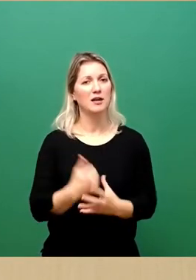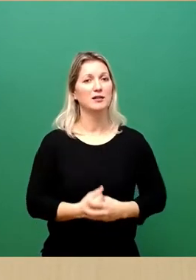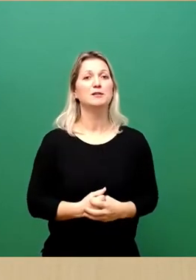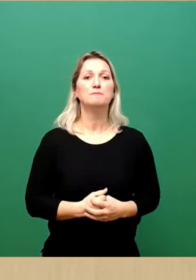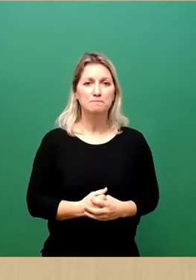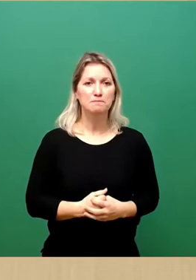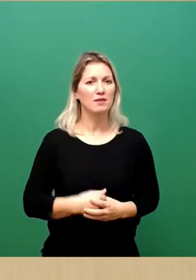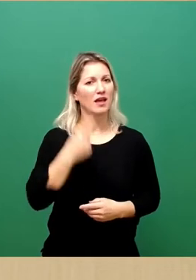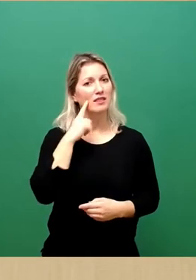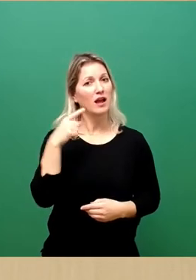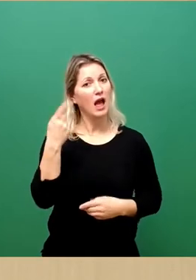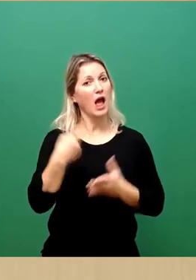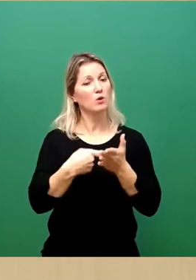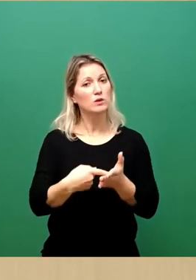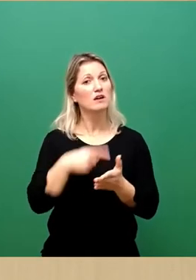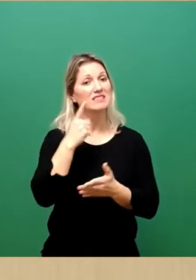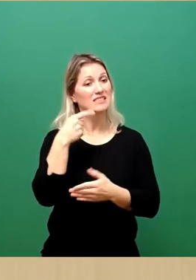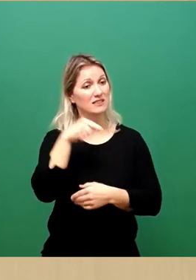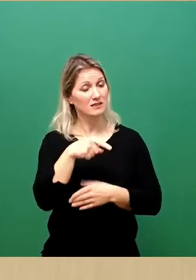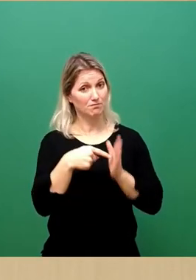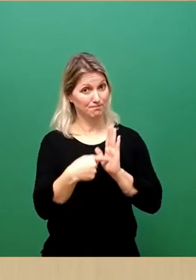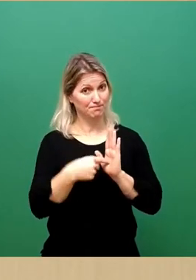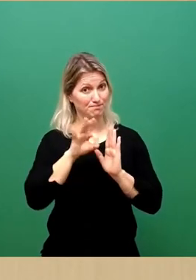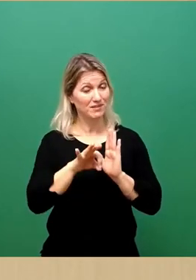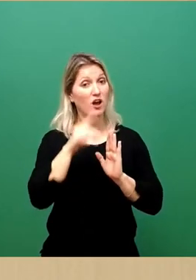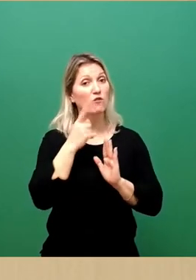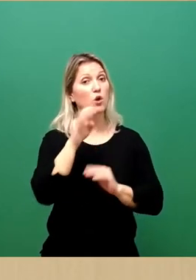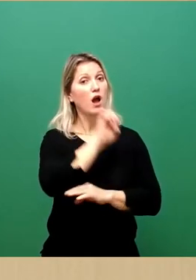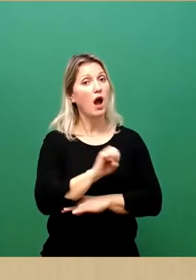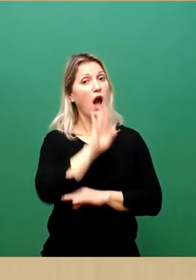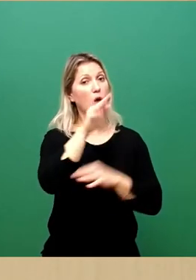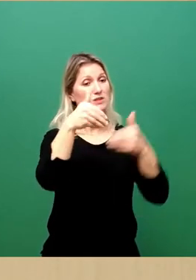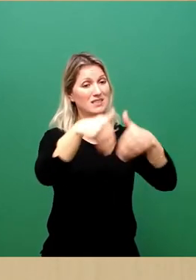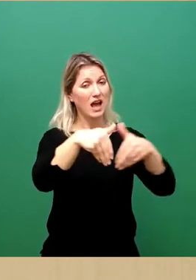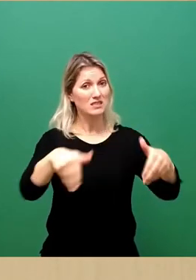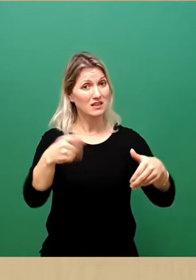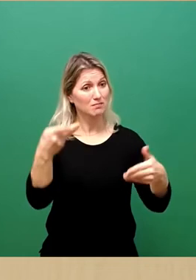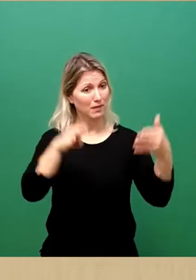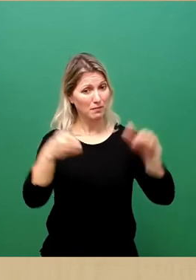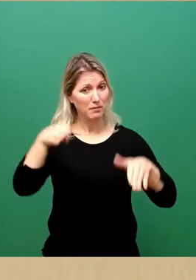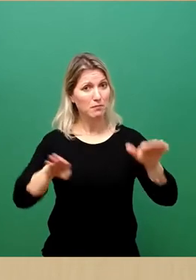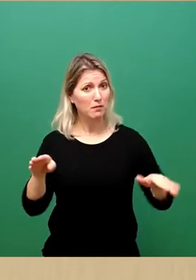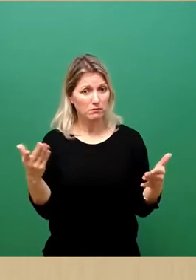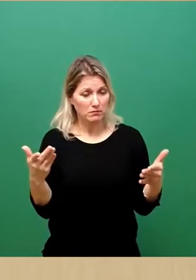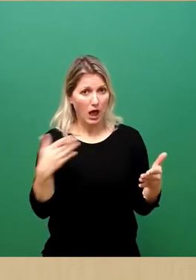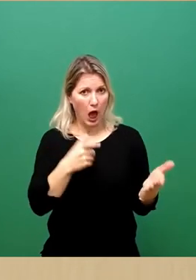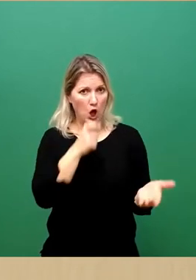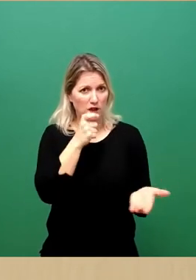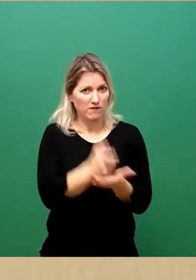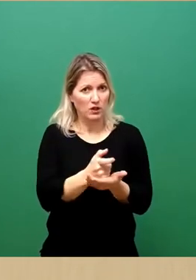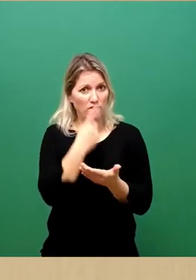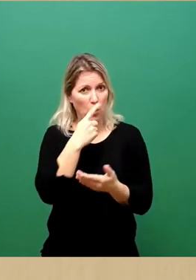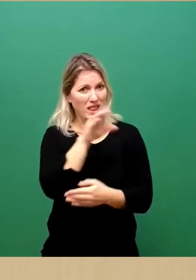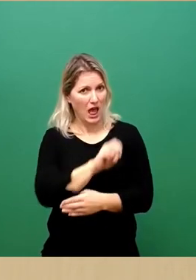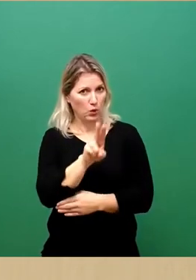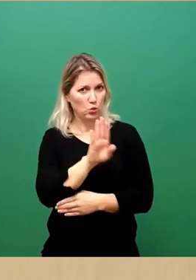Außengrenzen einzusetzen. Und natürlich ist dieses Sterben an den europäischen Außengrenzen auch eine Verantwortung der Europäischen Union.